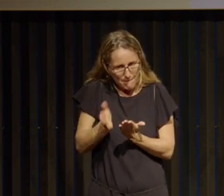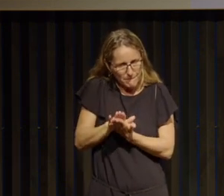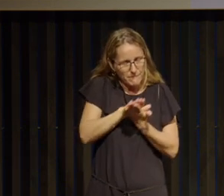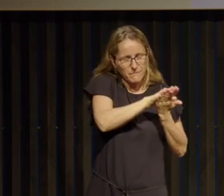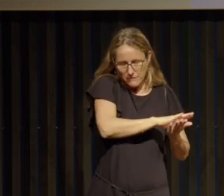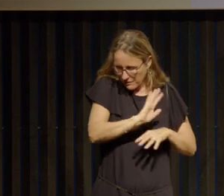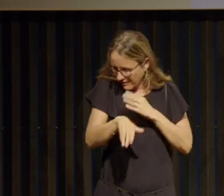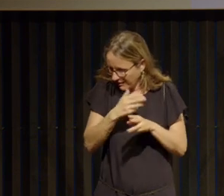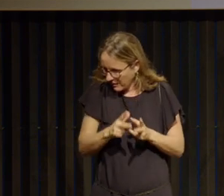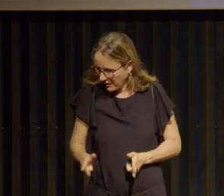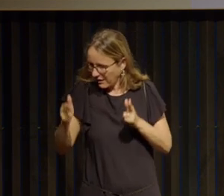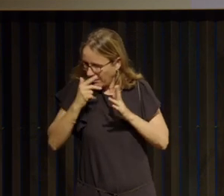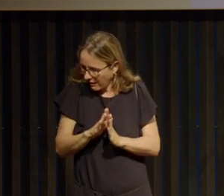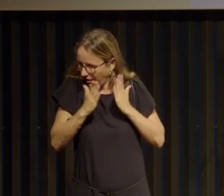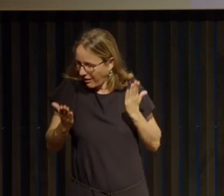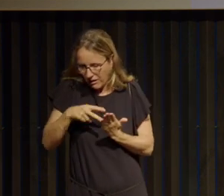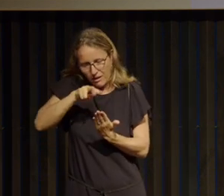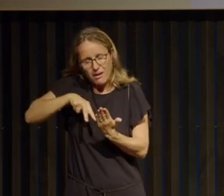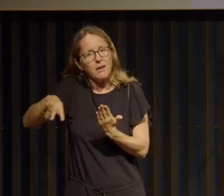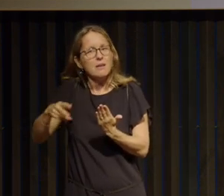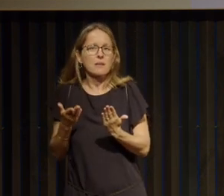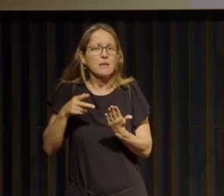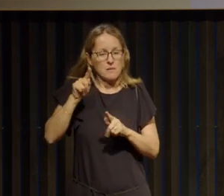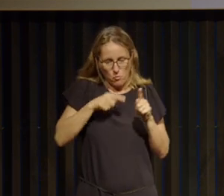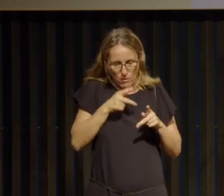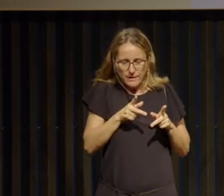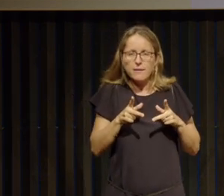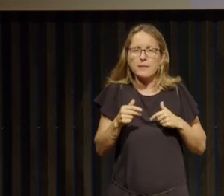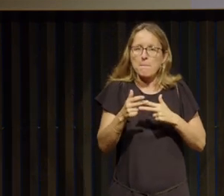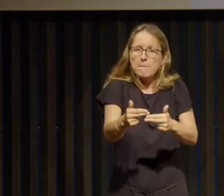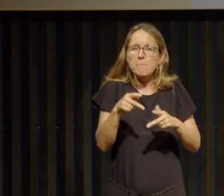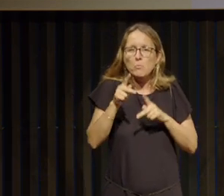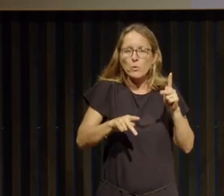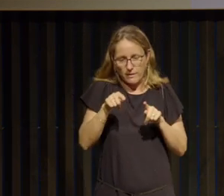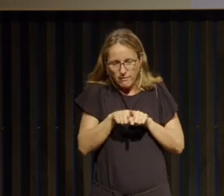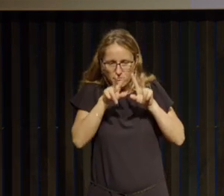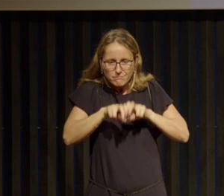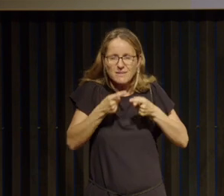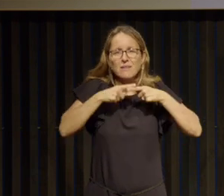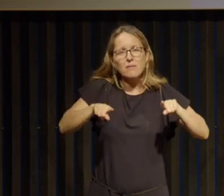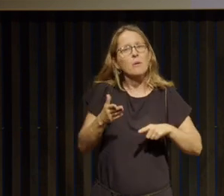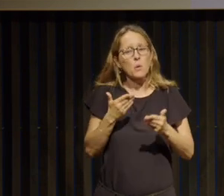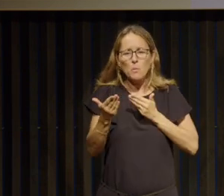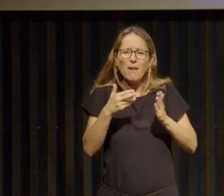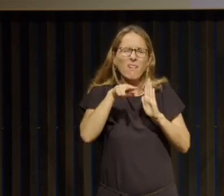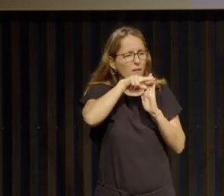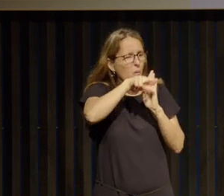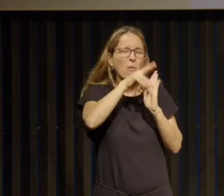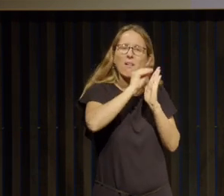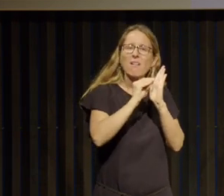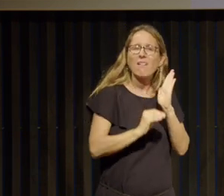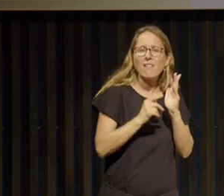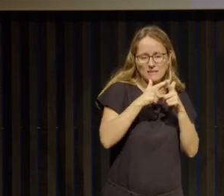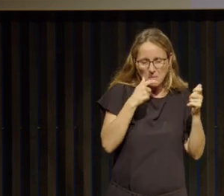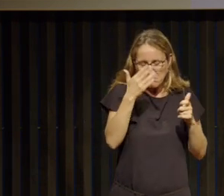vivre on va pas forcément les vivre de la même manière même si on a déjà lu le livre de la même manière qu'on pourrait lire un livre un roman à deux